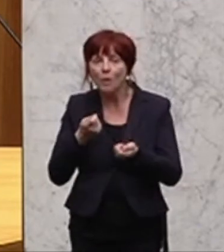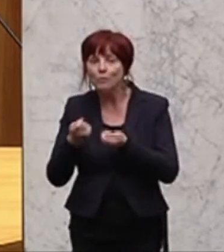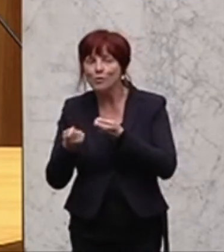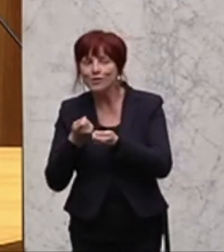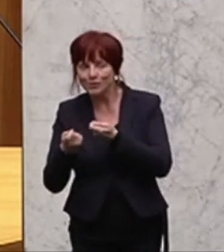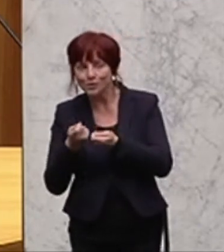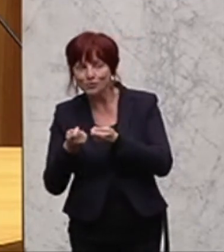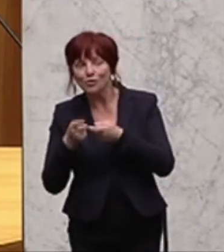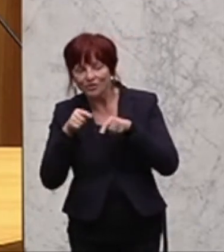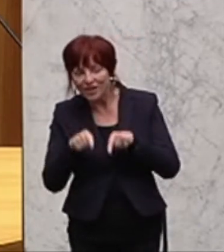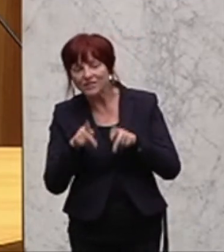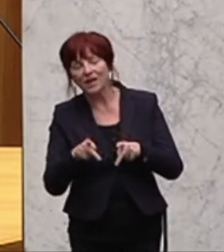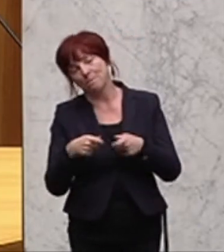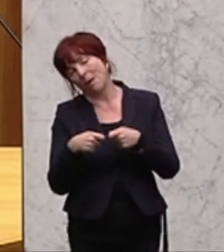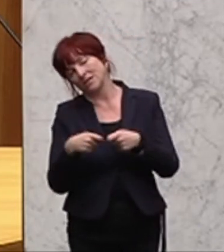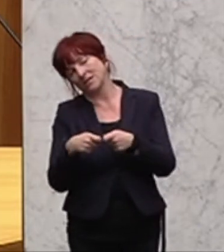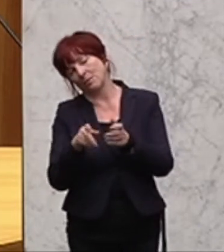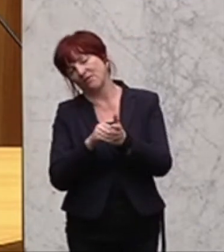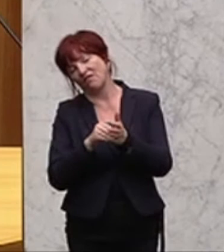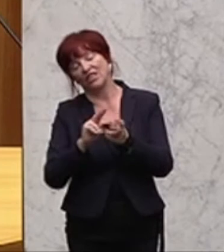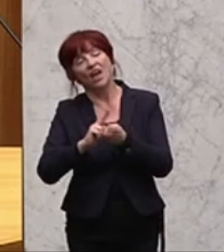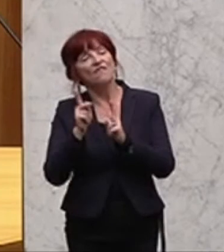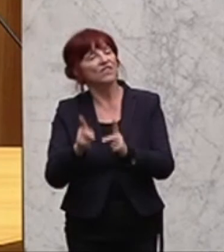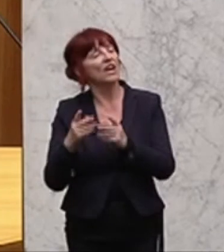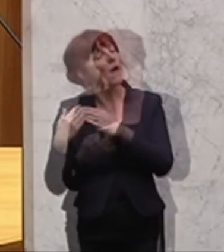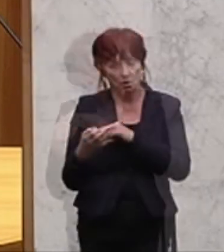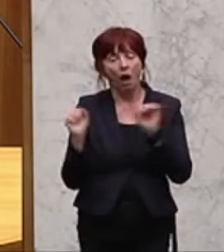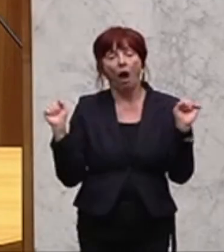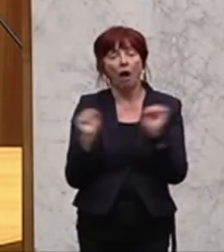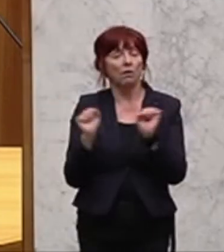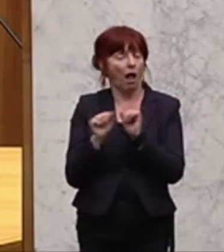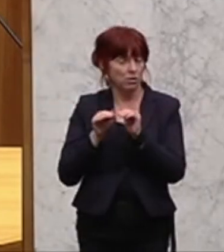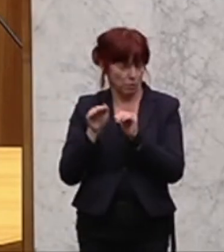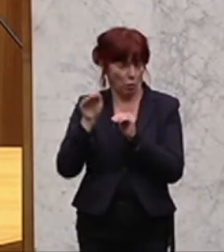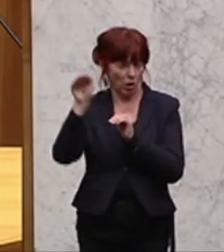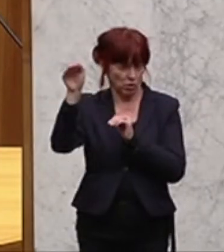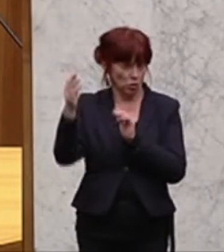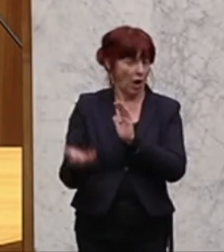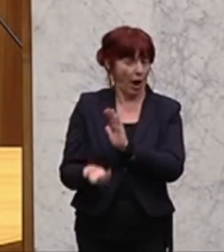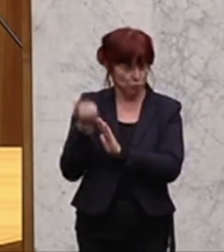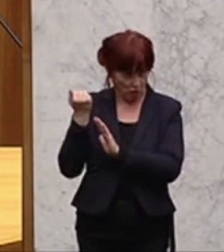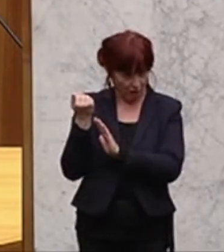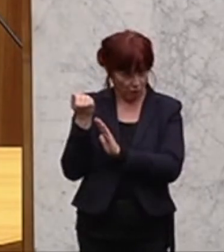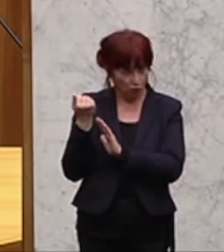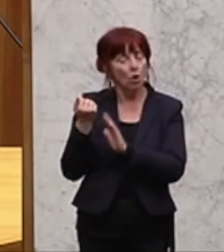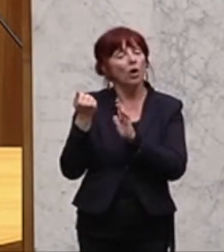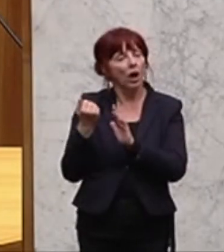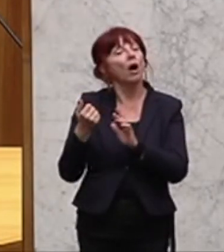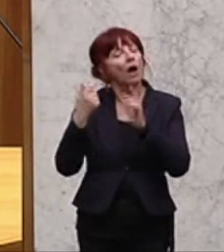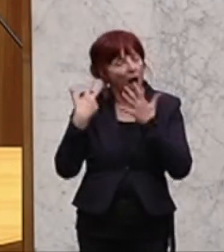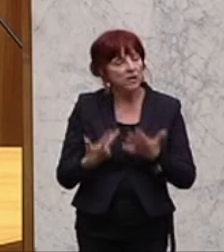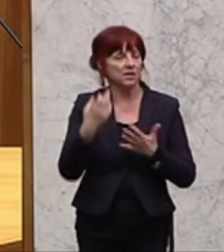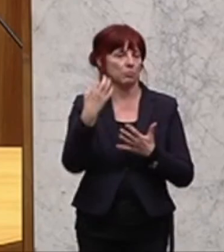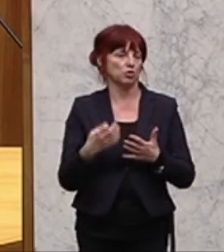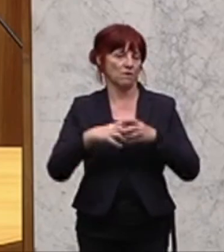stattfindet, man dann entscheiden kann, wie man sie entlastend verwendet. Das halte ich für richtig. Ich halte aber nichts davon, dass man es bei